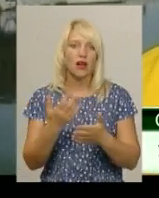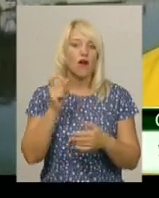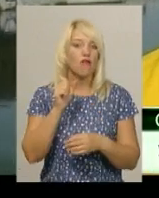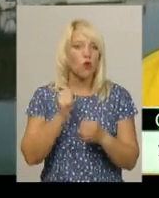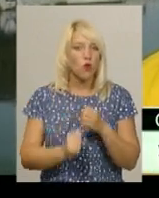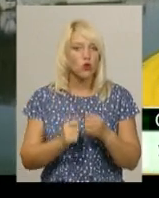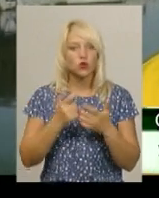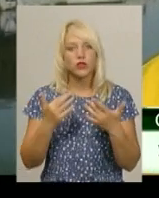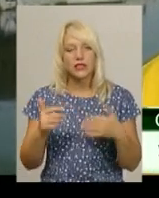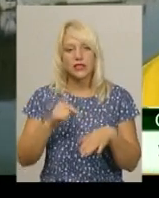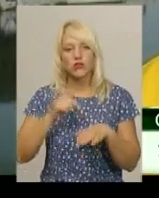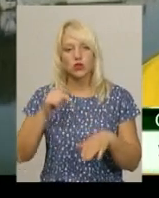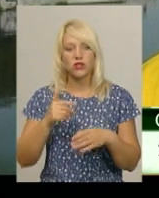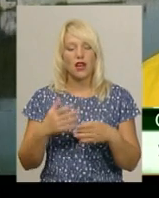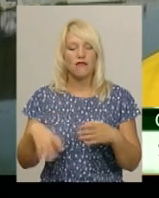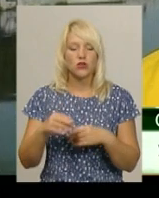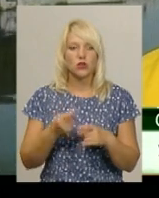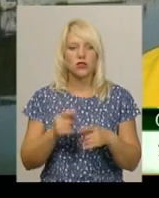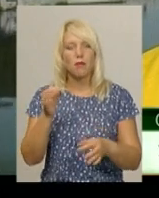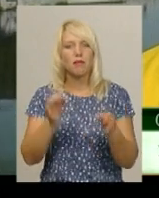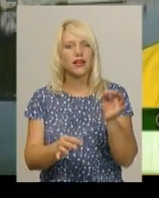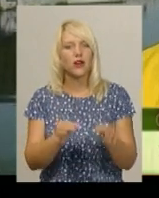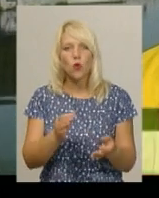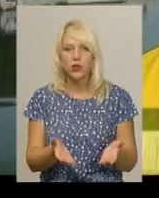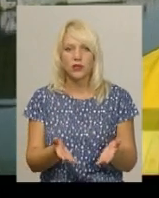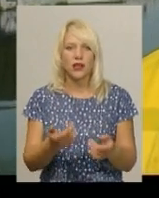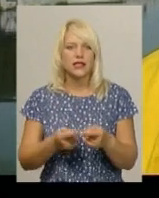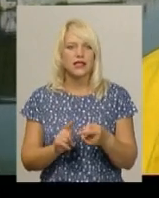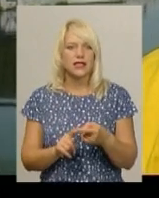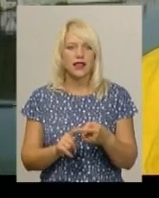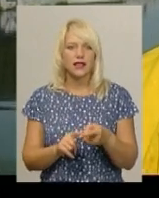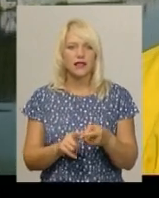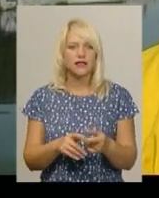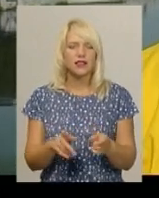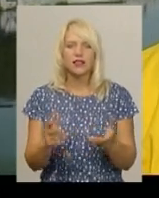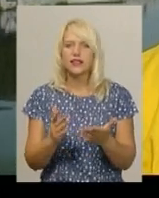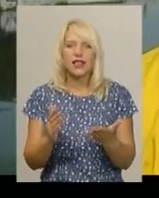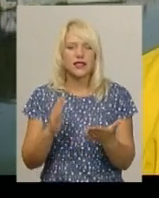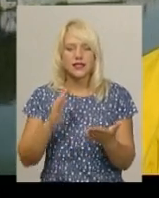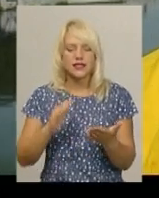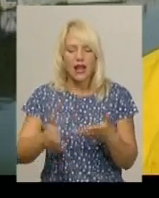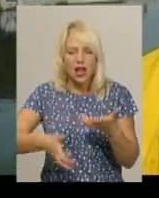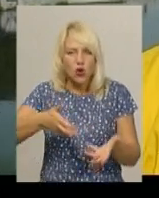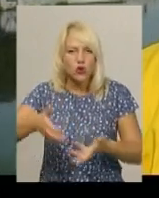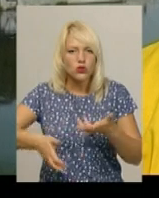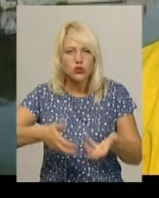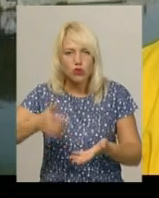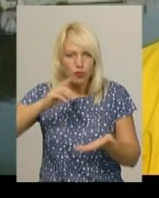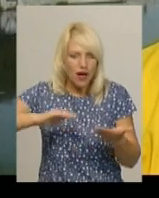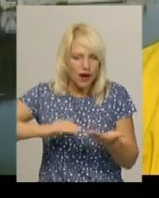відчуття від цього всього. Це і природа, це і якісь археологічні розкопини.